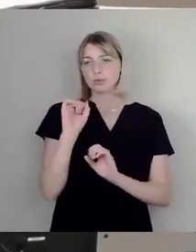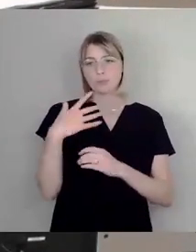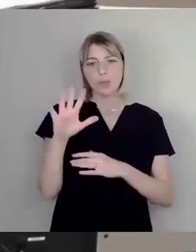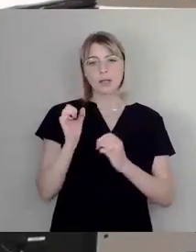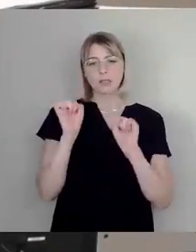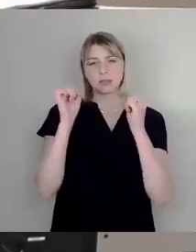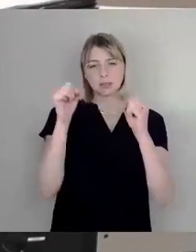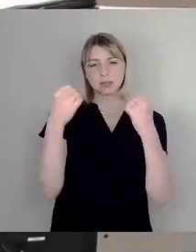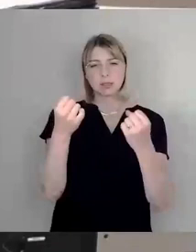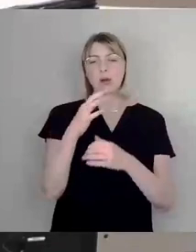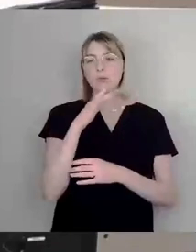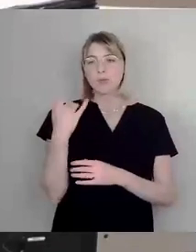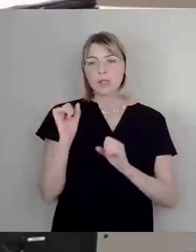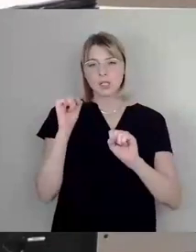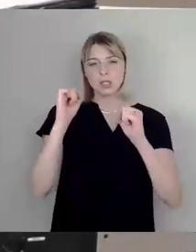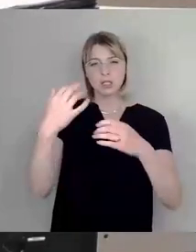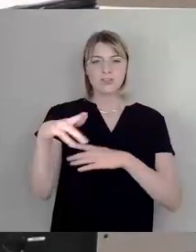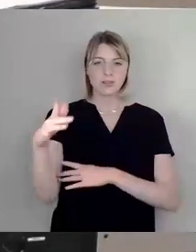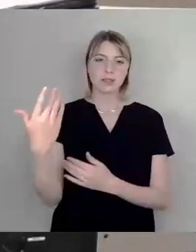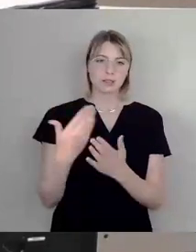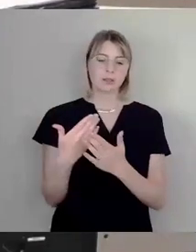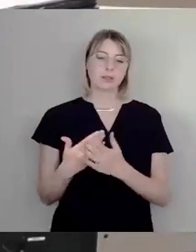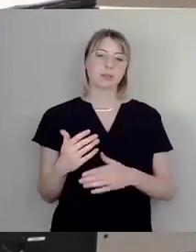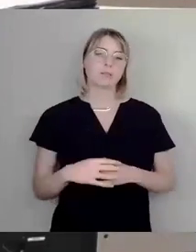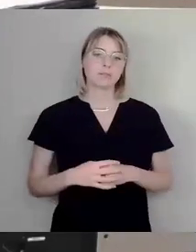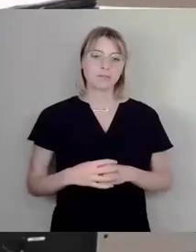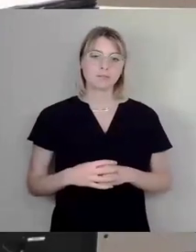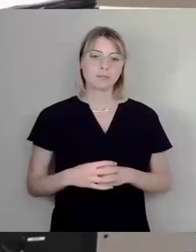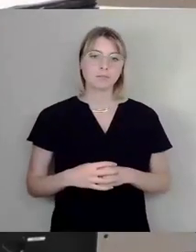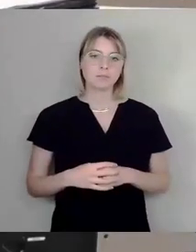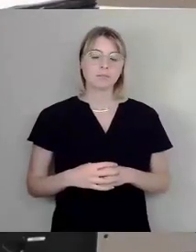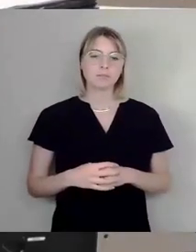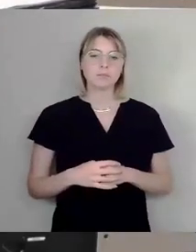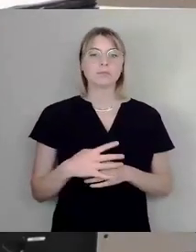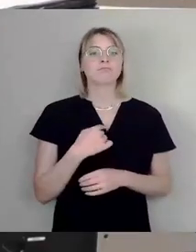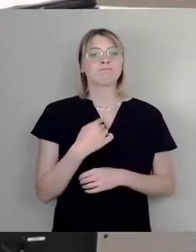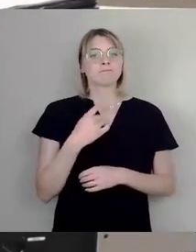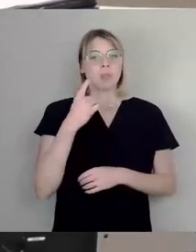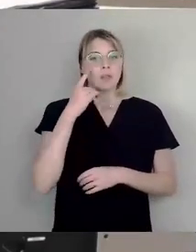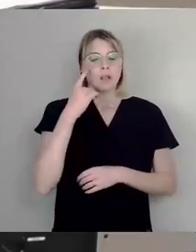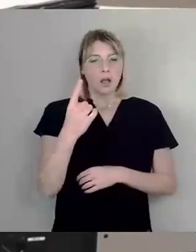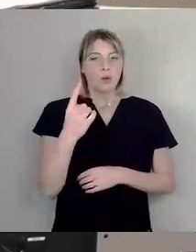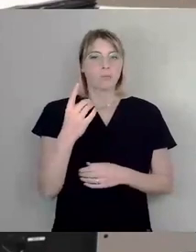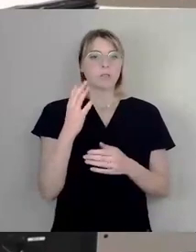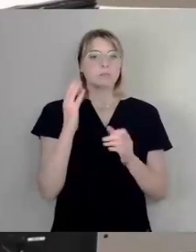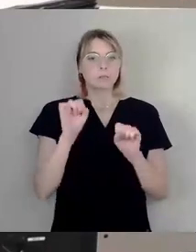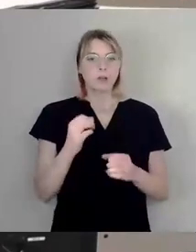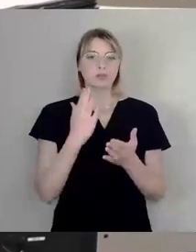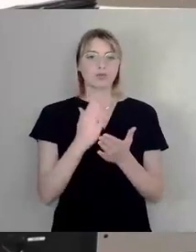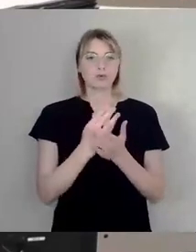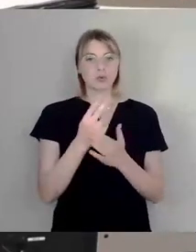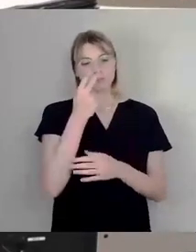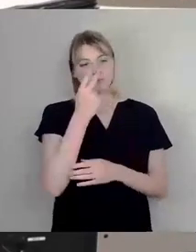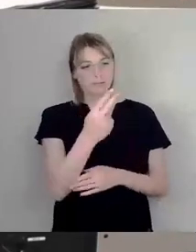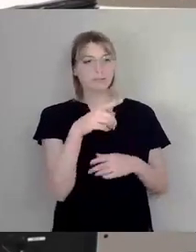sehr dafür eingesetzt hat. Und ich denke, wir können auch wirklich inzwischen besichtigen, dass da eine ganze Menge draus